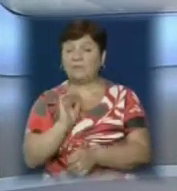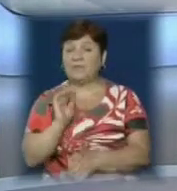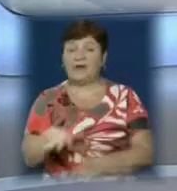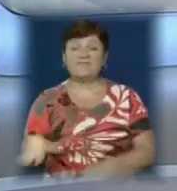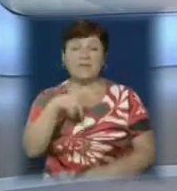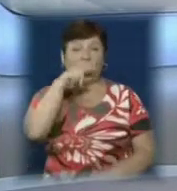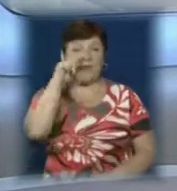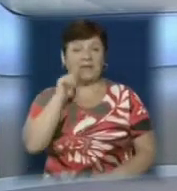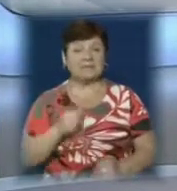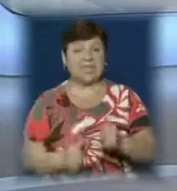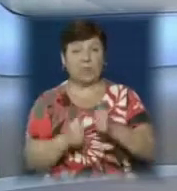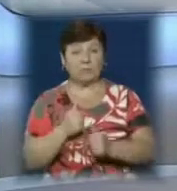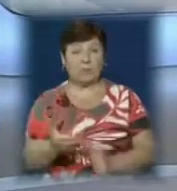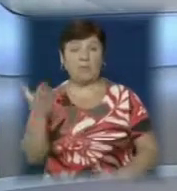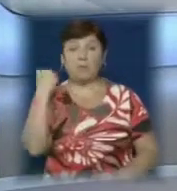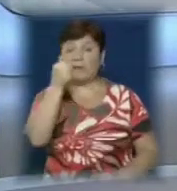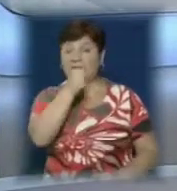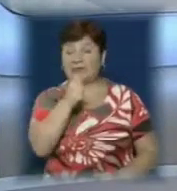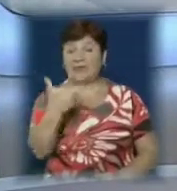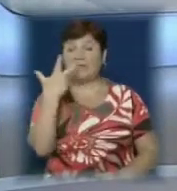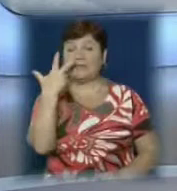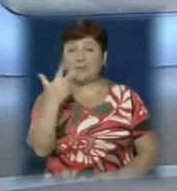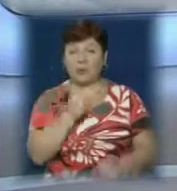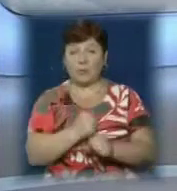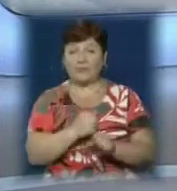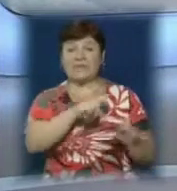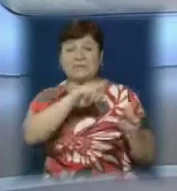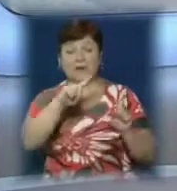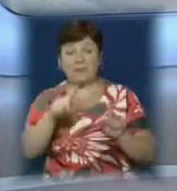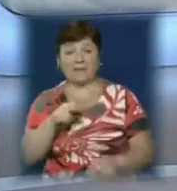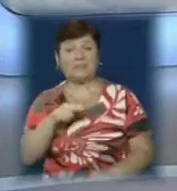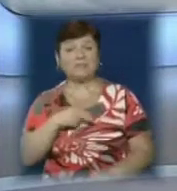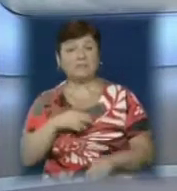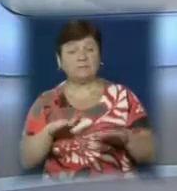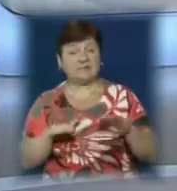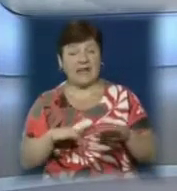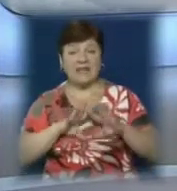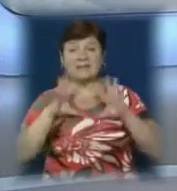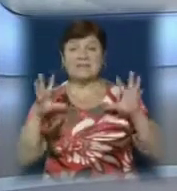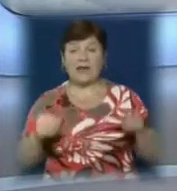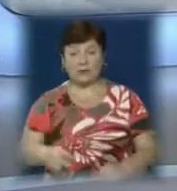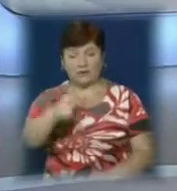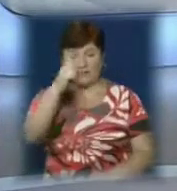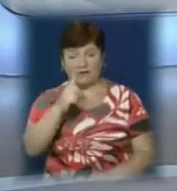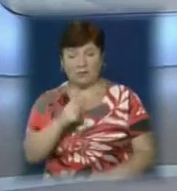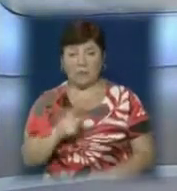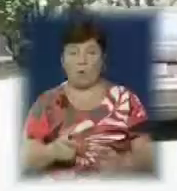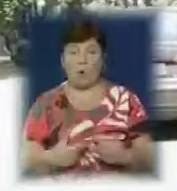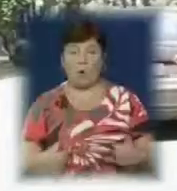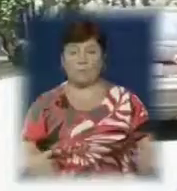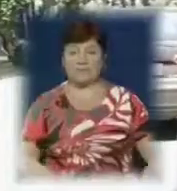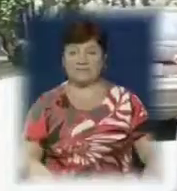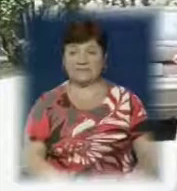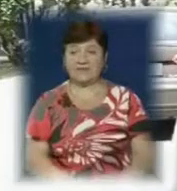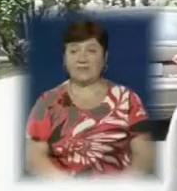всеукраїнський конкурс. Минулоріч три роботи із Закарпаття здобули призові місця на загальнодержавному конкурсі. Конкурс